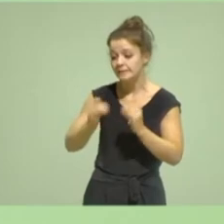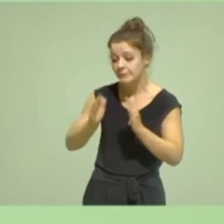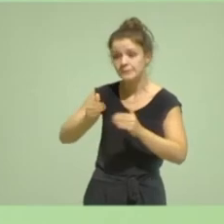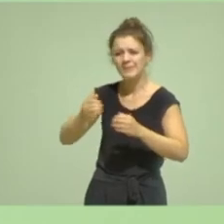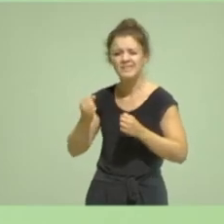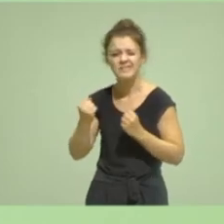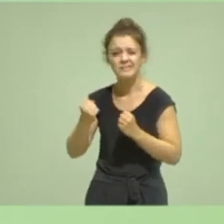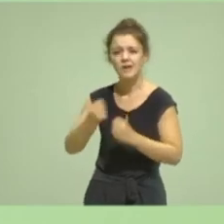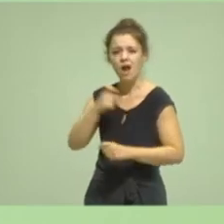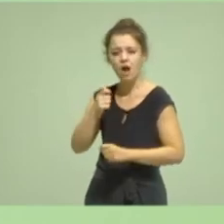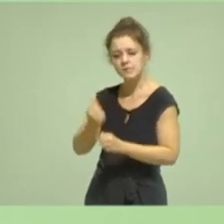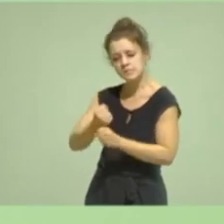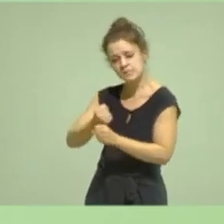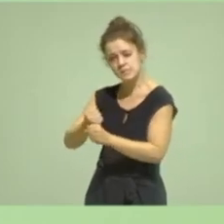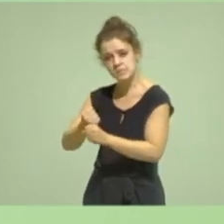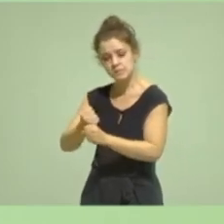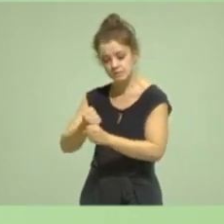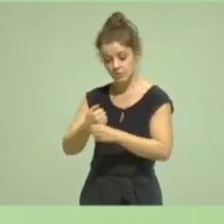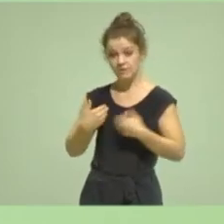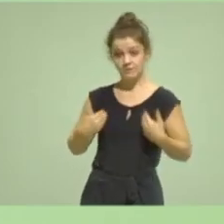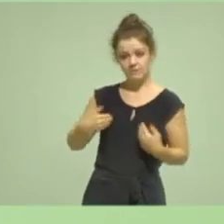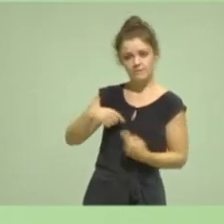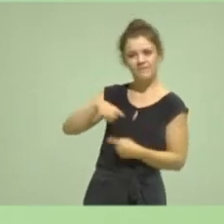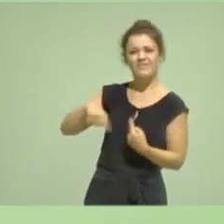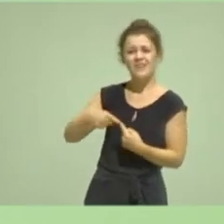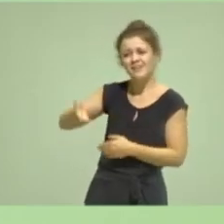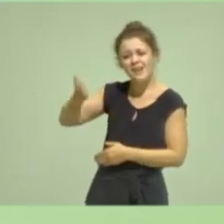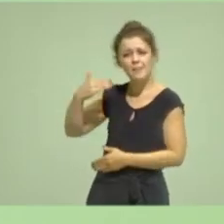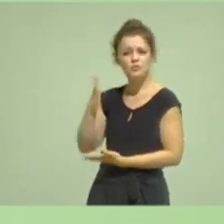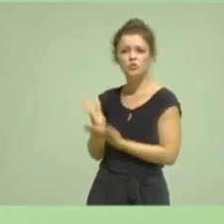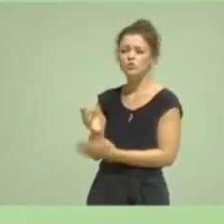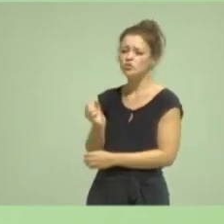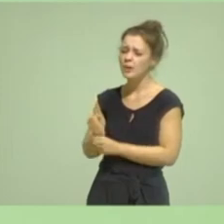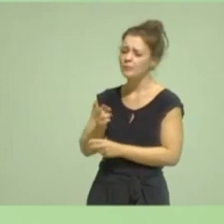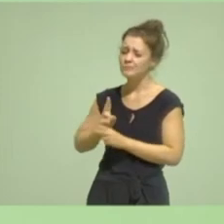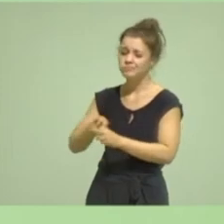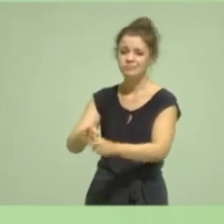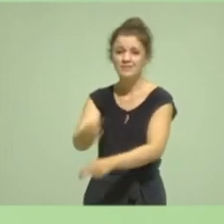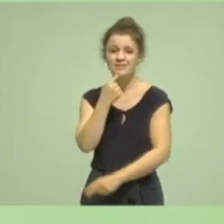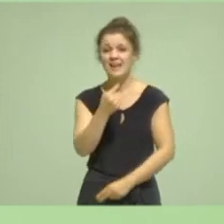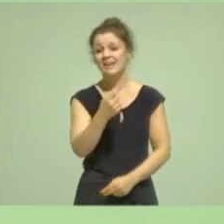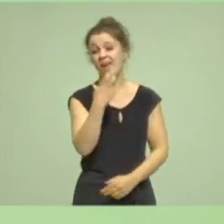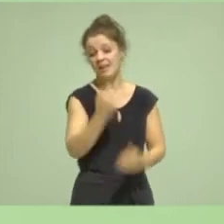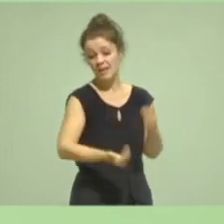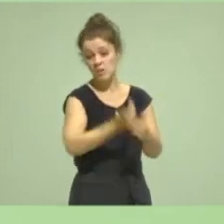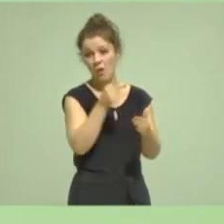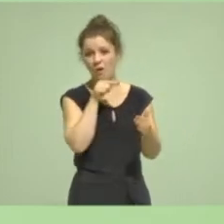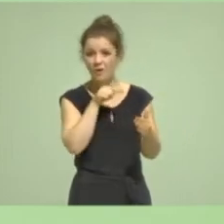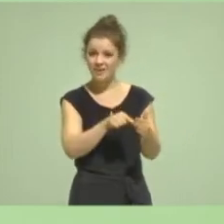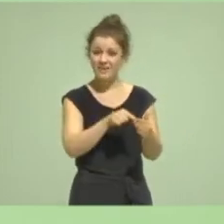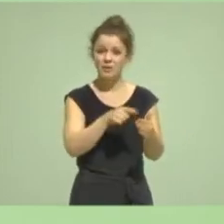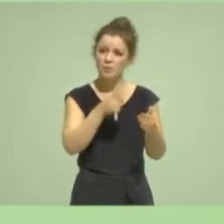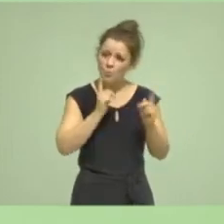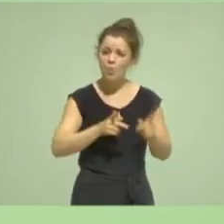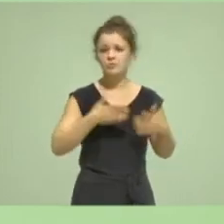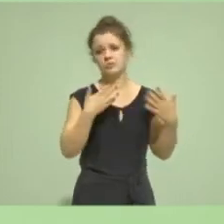jetzt diejenigen sind, die schon immer gesagt haben, die erneuerbaren Energien, das ist die Ausgangslage